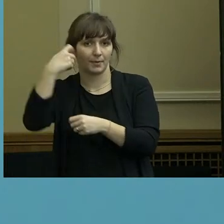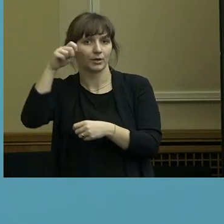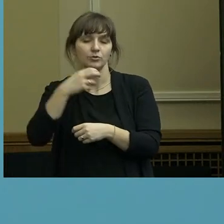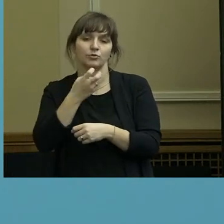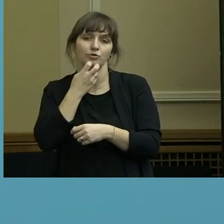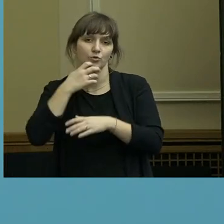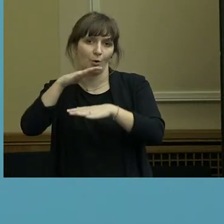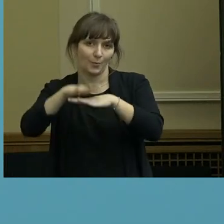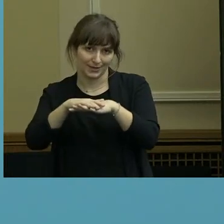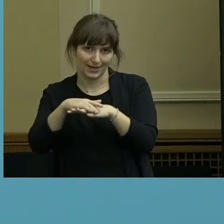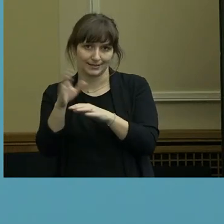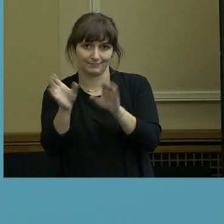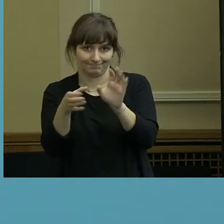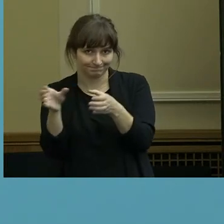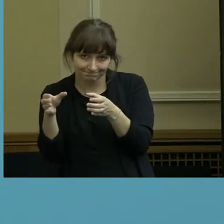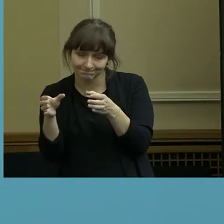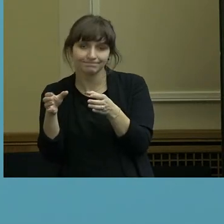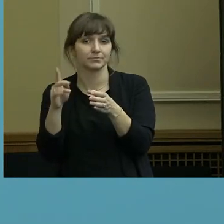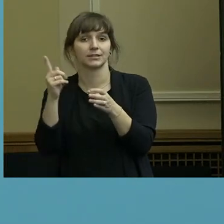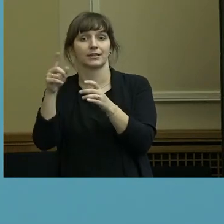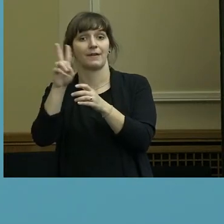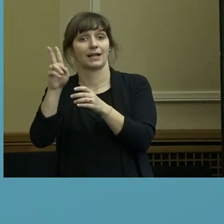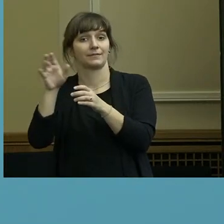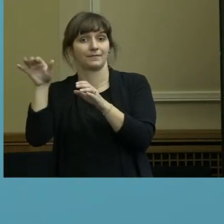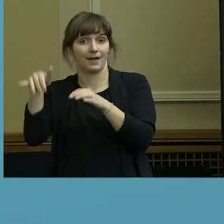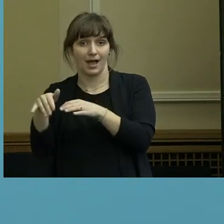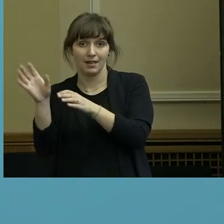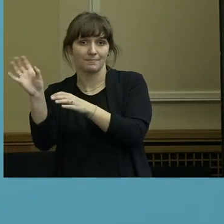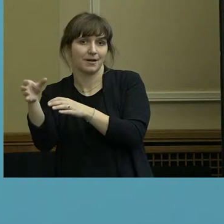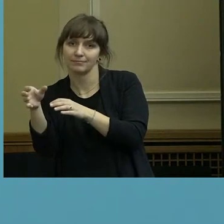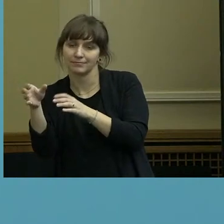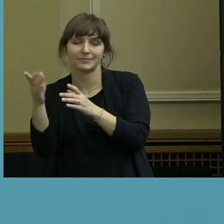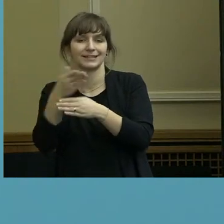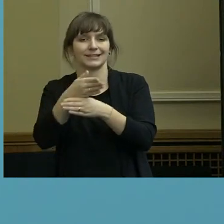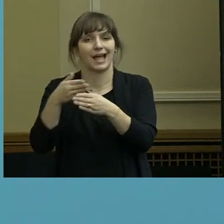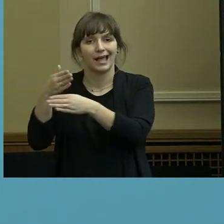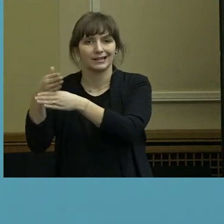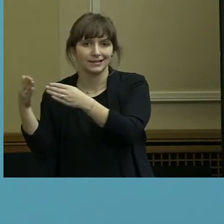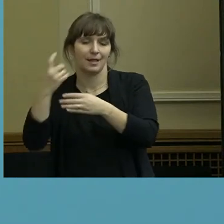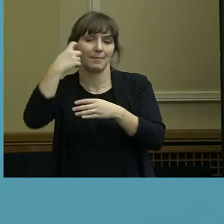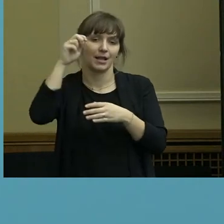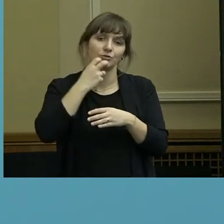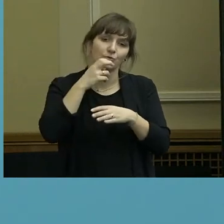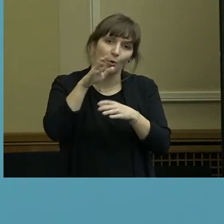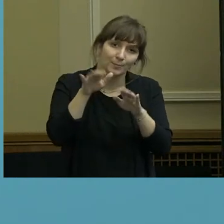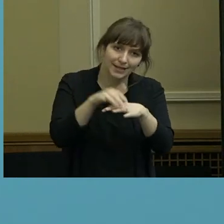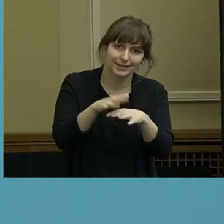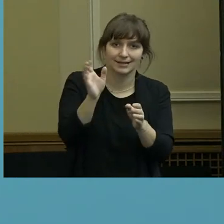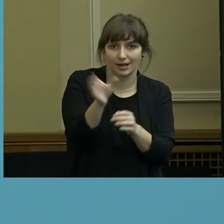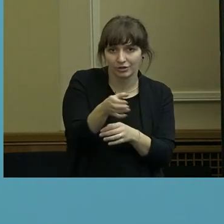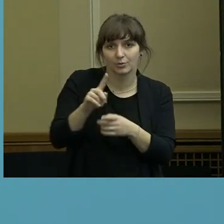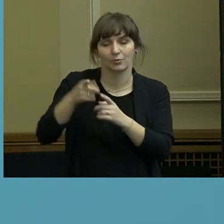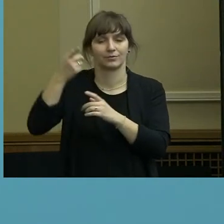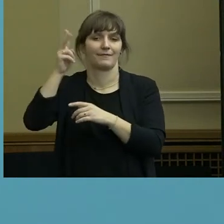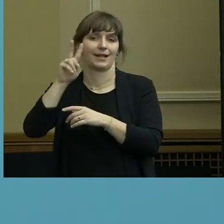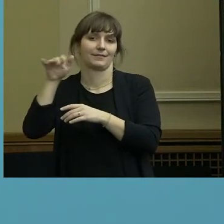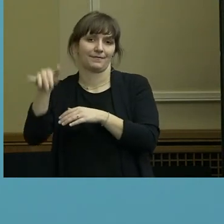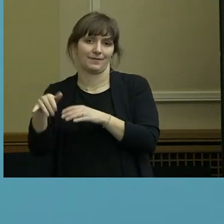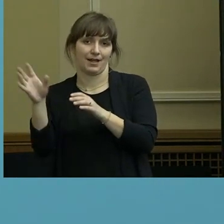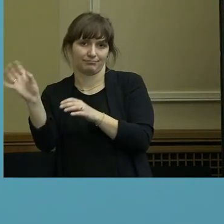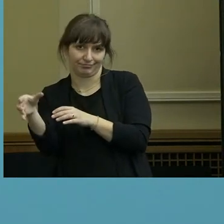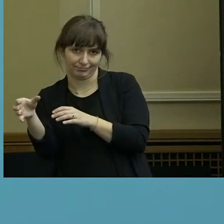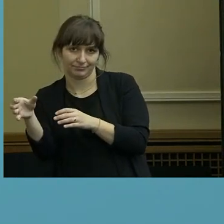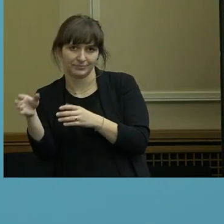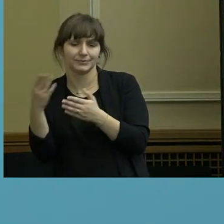nicht in der Firma Stromnetz selber angestellt, sondern in anderen Teilen vom Konzern. Und Vattenfall bietet ein sogenanntes, das nennen die ein Carve